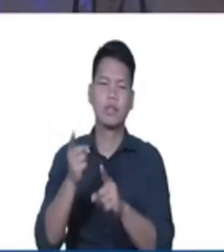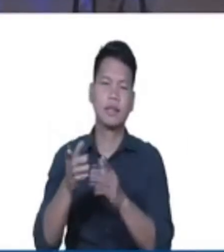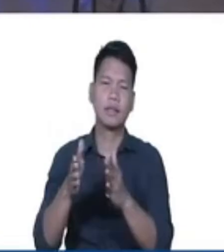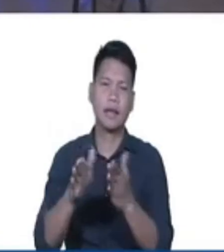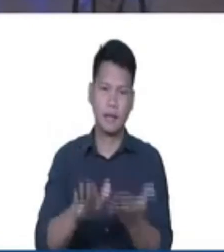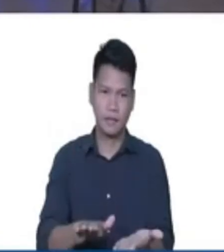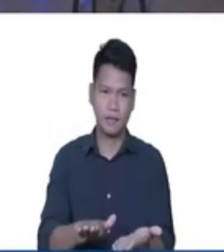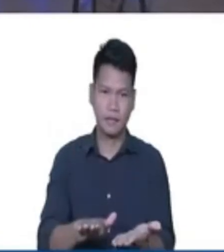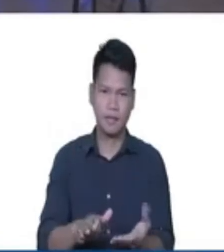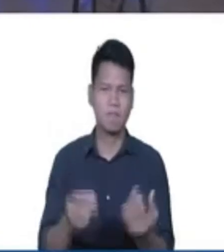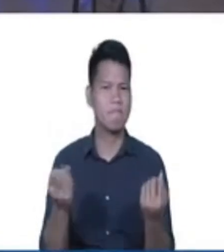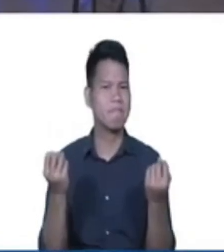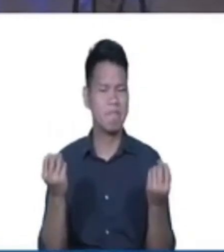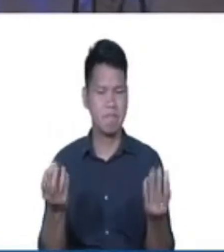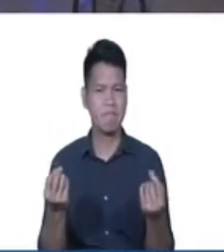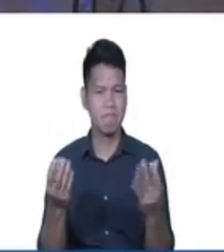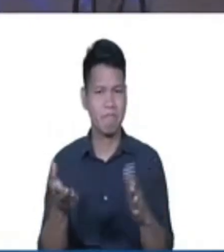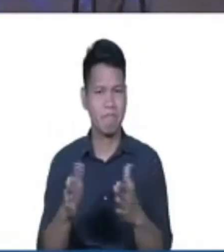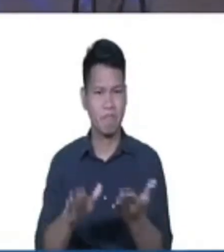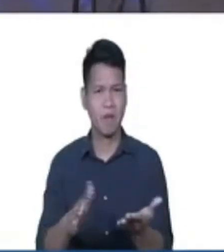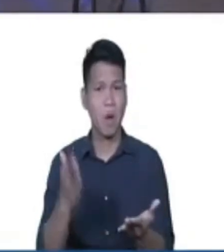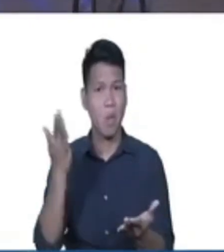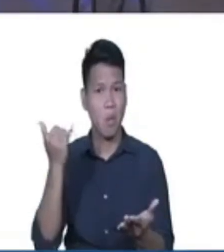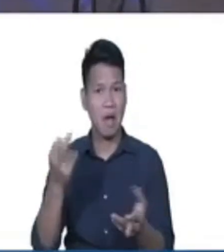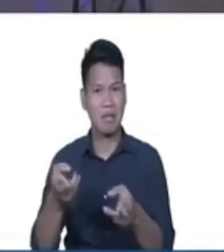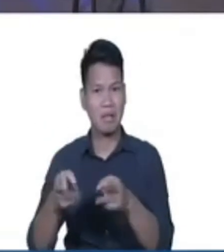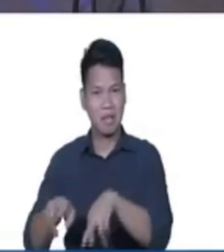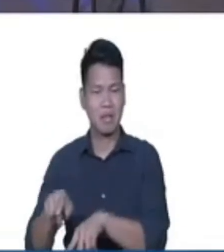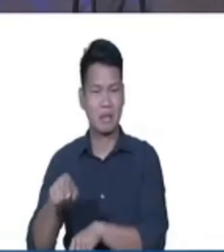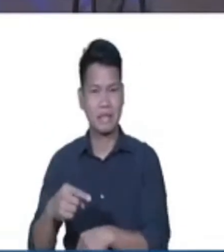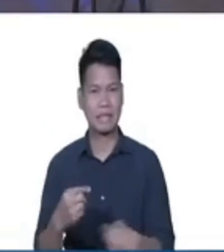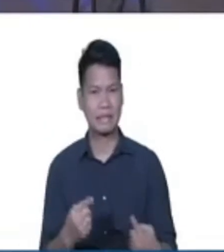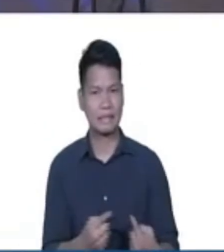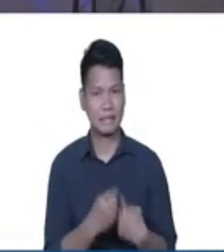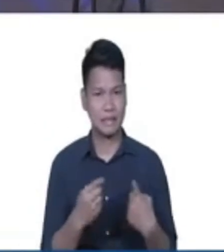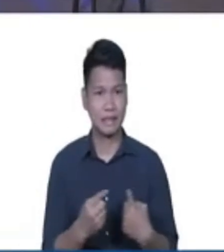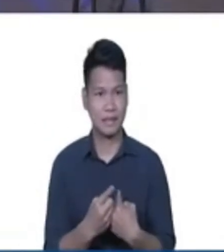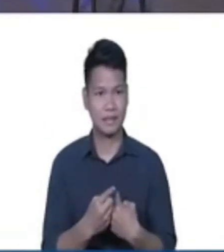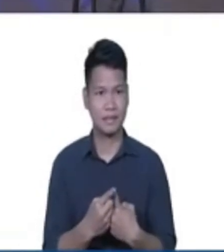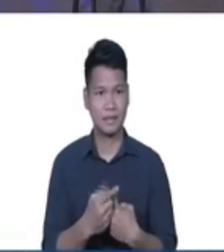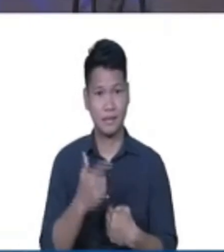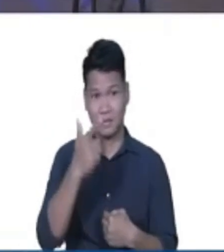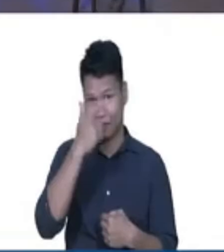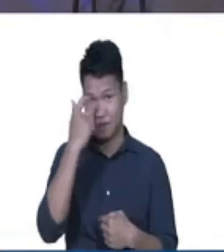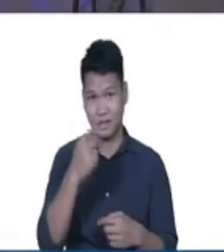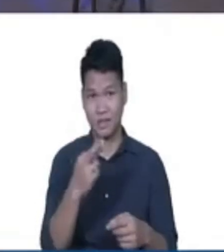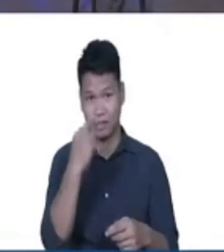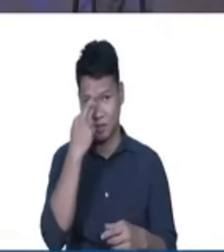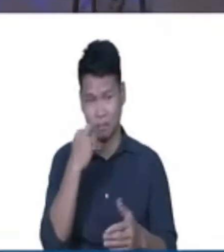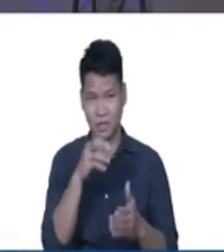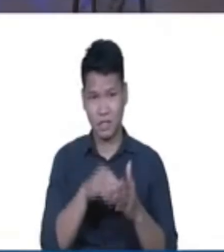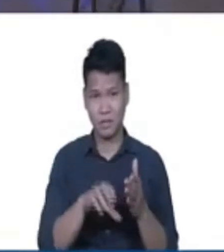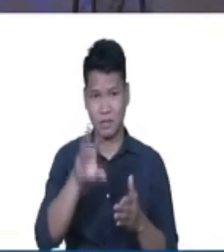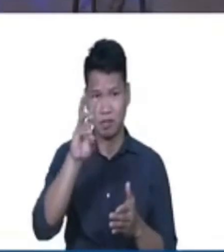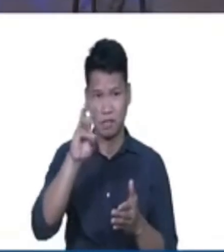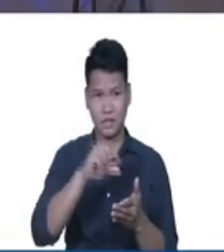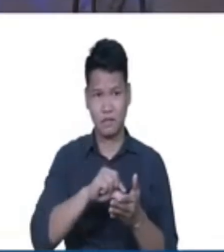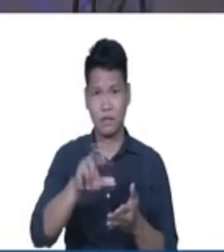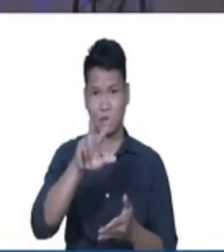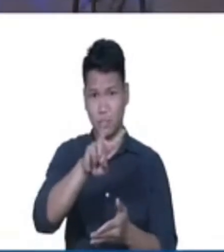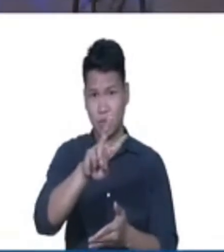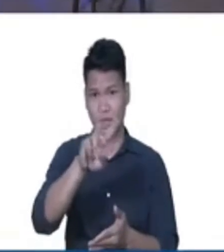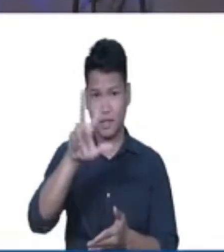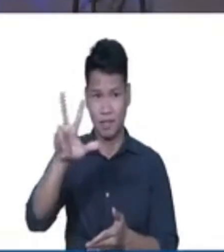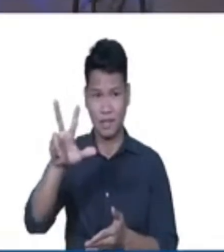ang namamatay as a result of sin because the Bible says for the wages of sin is death but